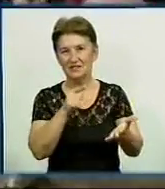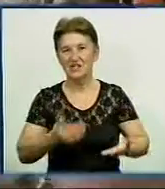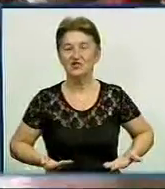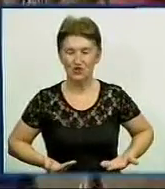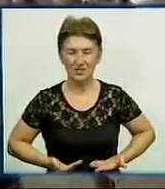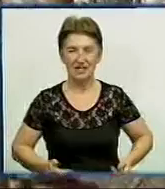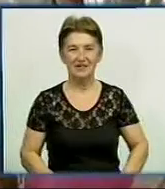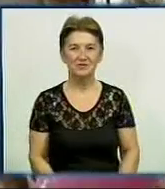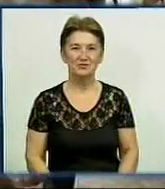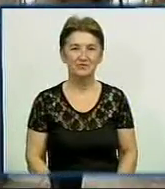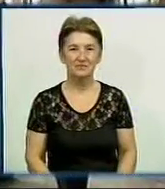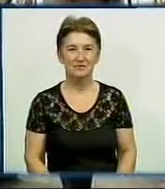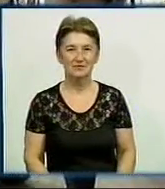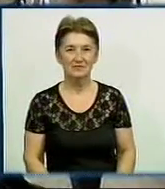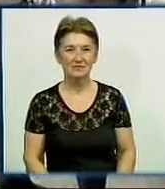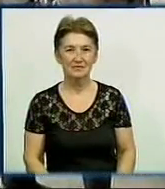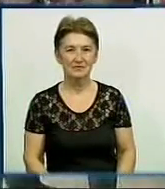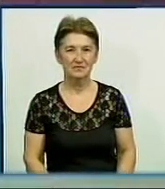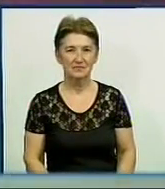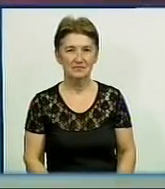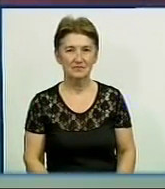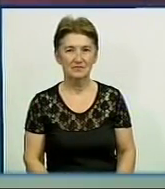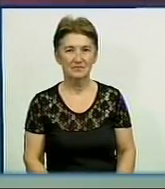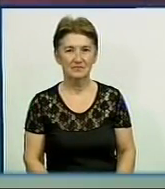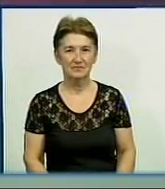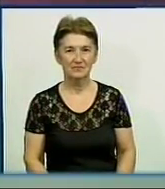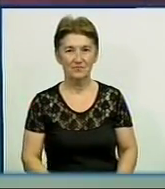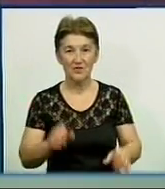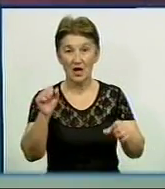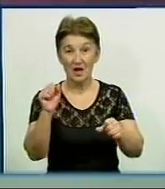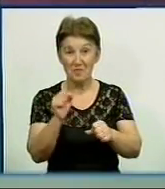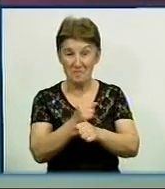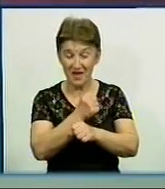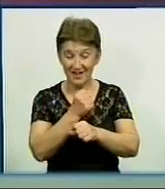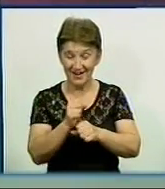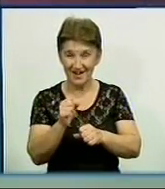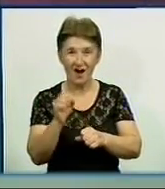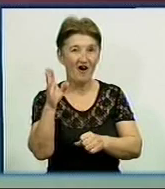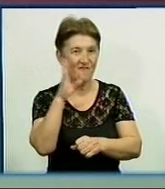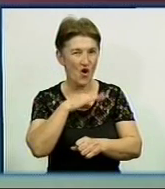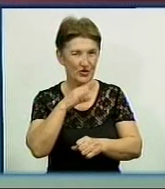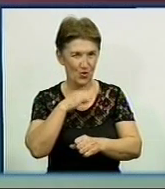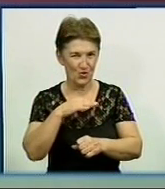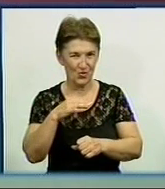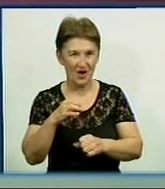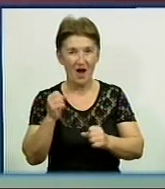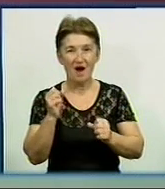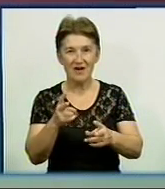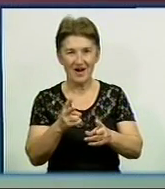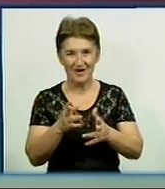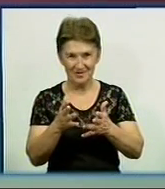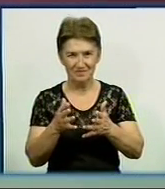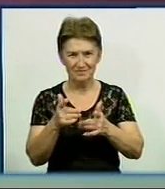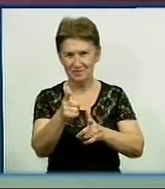Староста Олександр Донцов, День за Днем. Бійка водою у Кіровограді пройшла водна битва. У якості зброї –